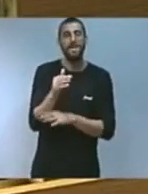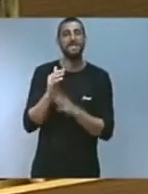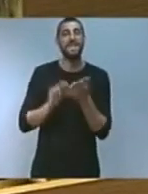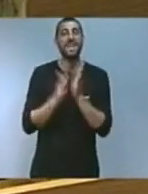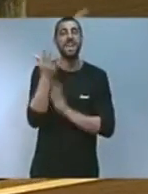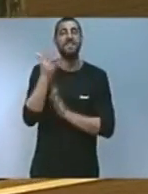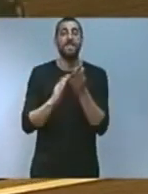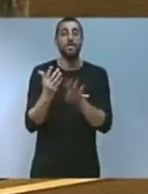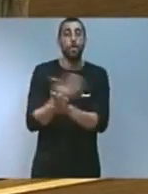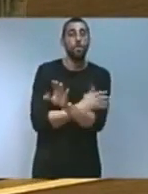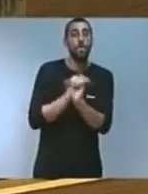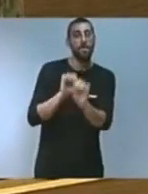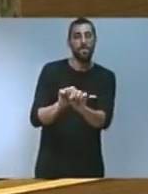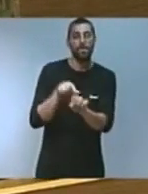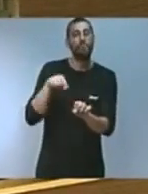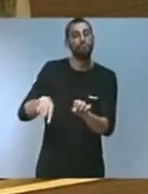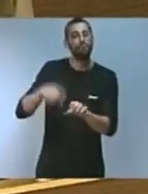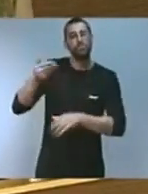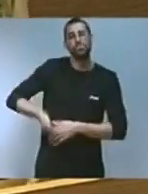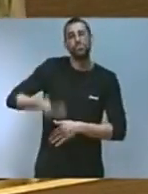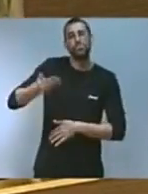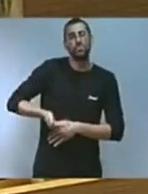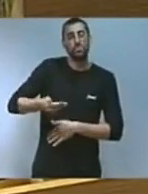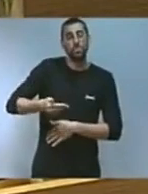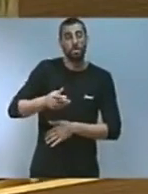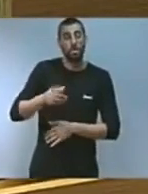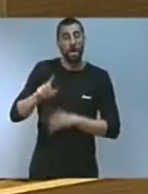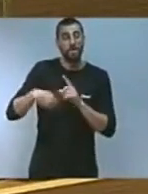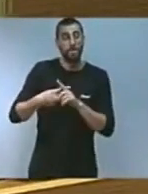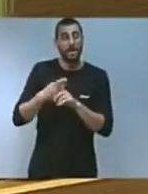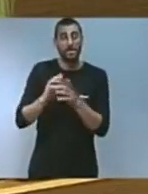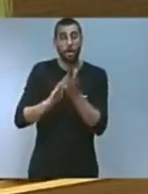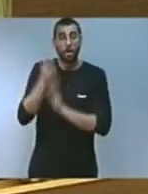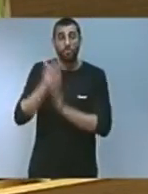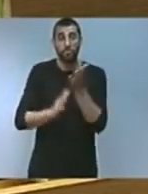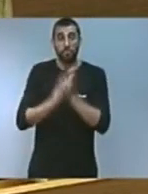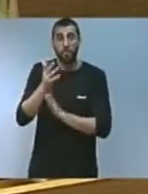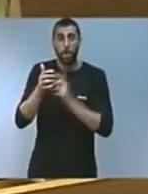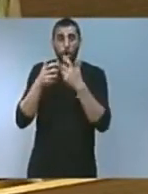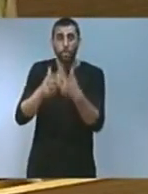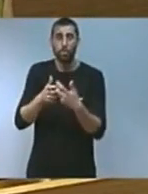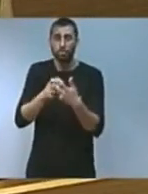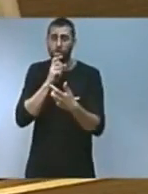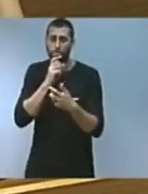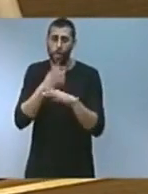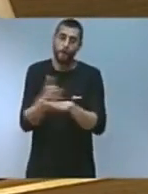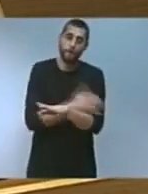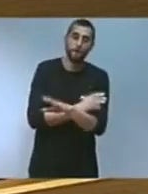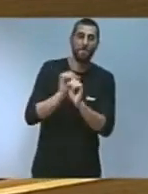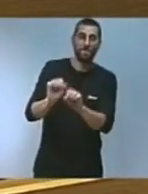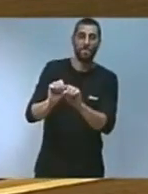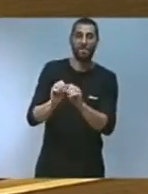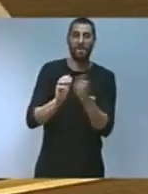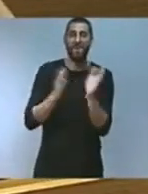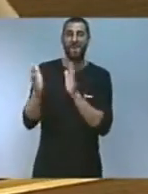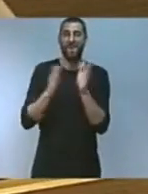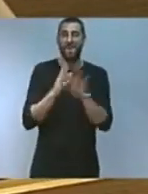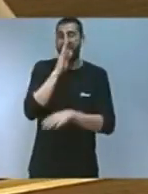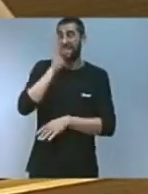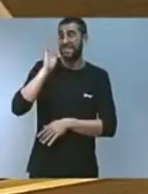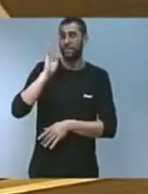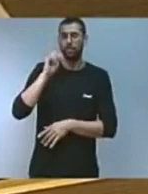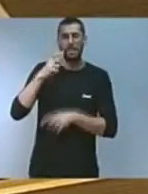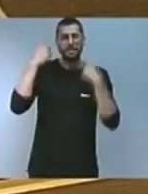i precisament la millor lluita contra el foc és la prevenció podem dir que durant la passada legislatura hem concentrat esforços en